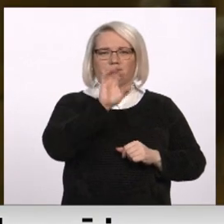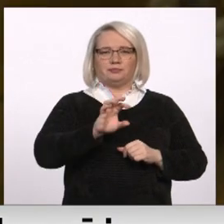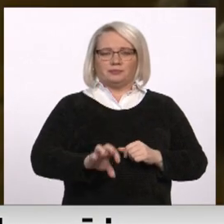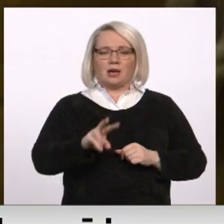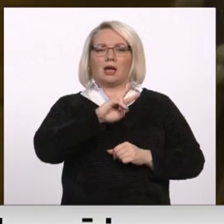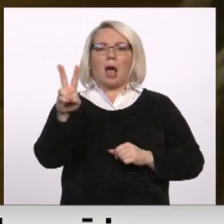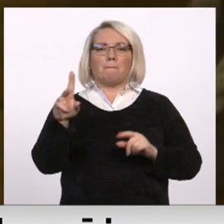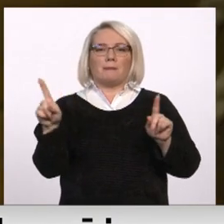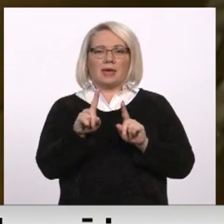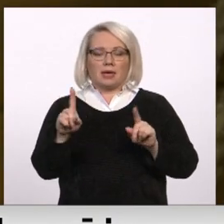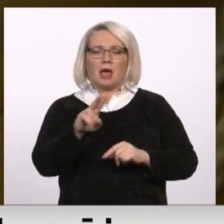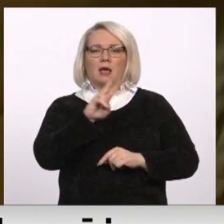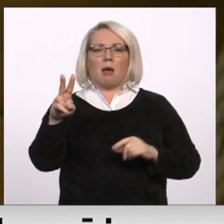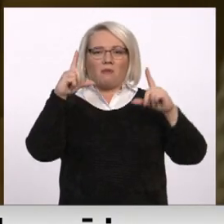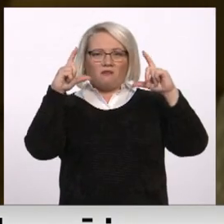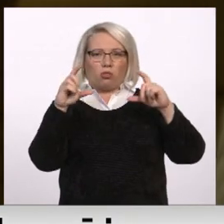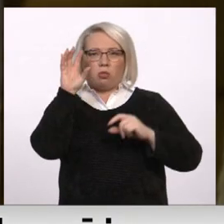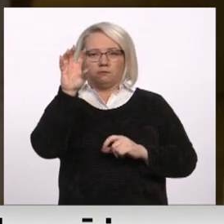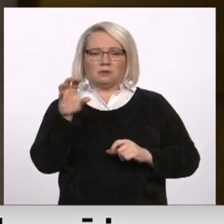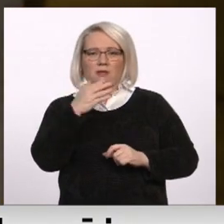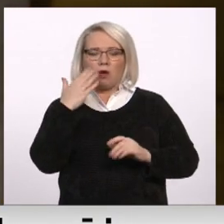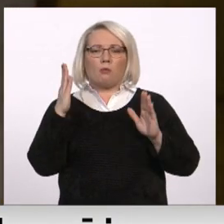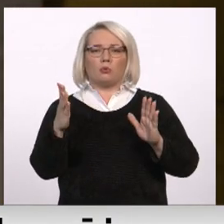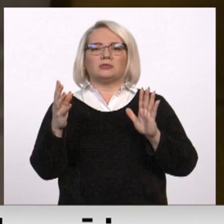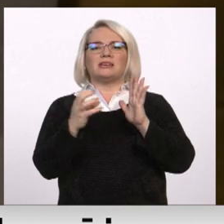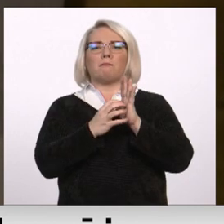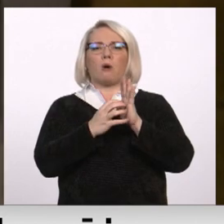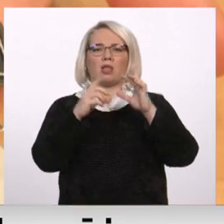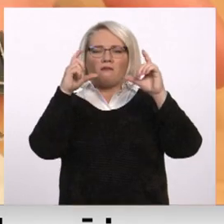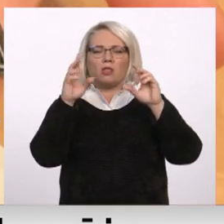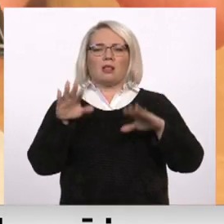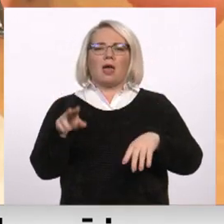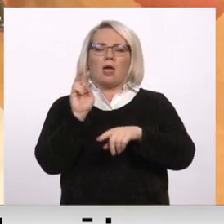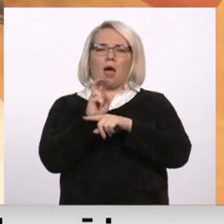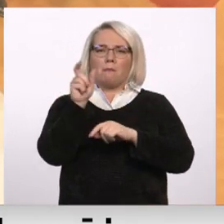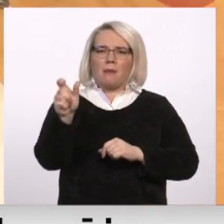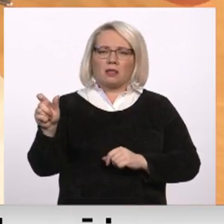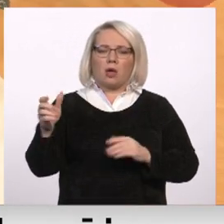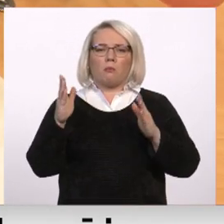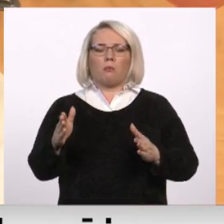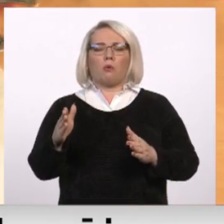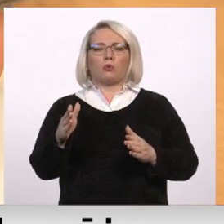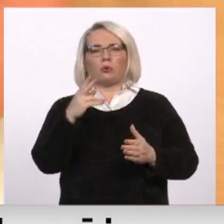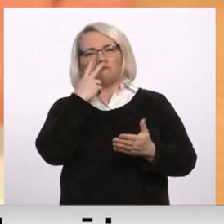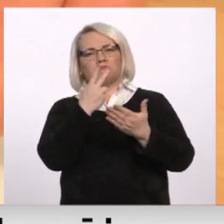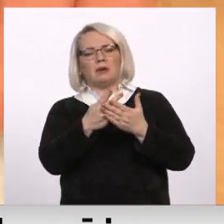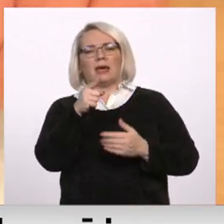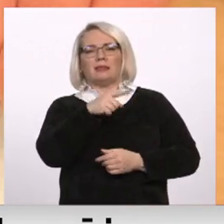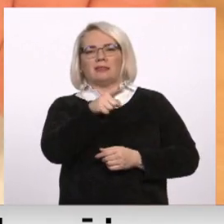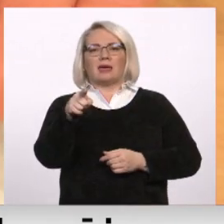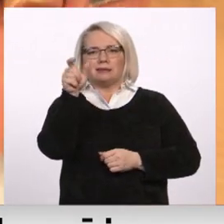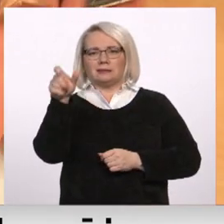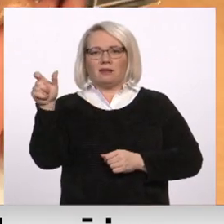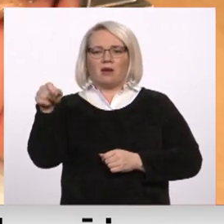kuriem ir, tiem, kuriem nav, mēs ievietosim simboliskas fotogrāfijas, lai apmeklētājiem būtu priekšstats, ka tie ir cilvēki